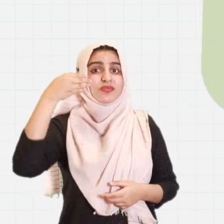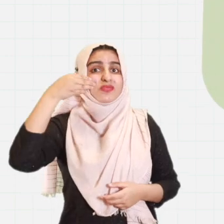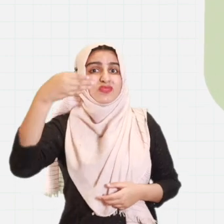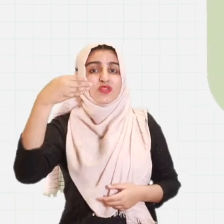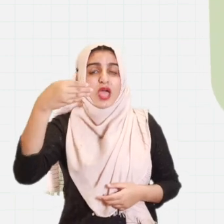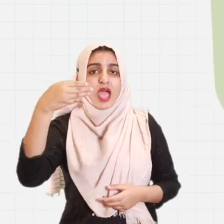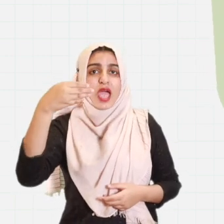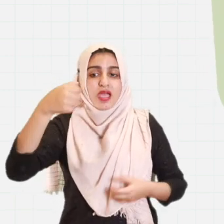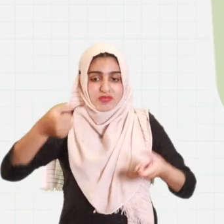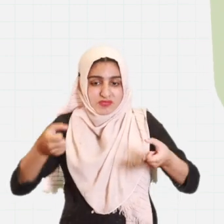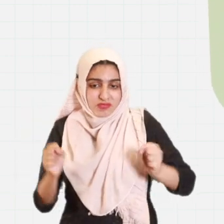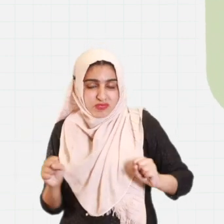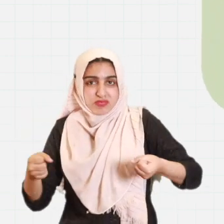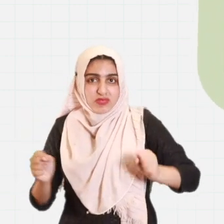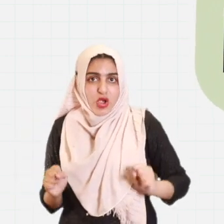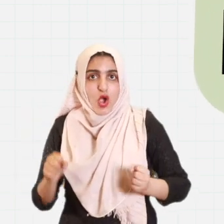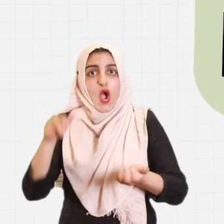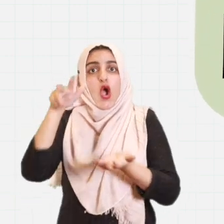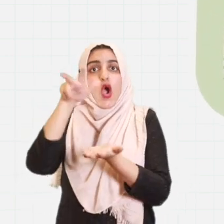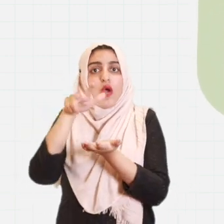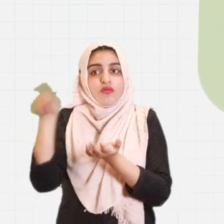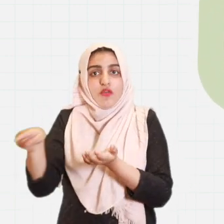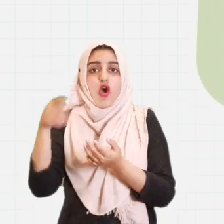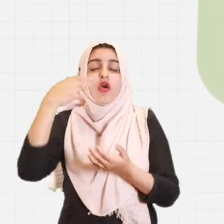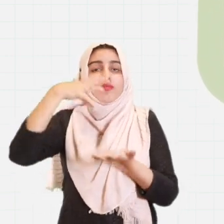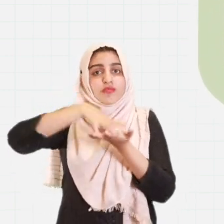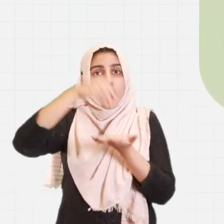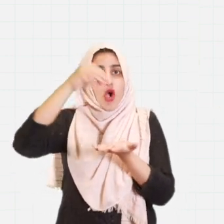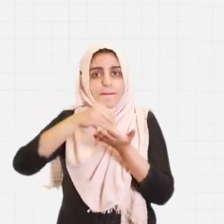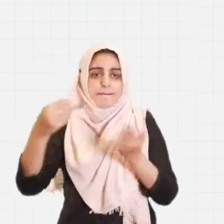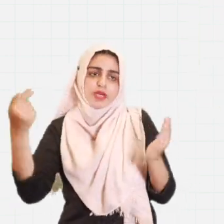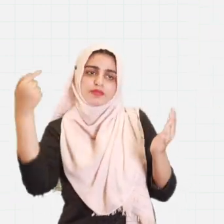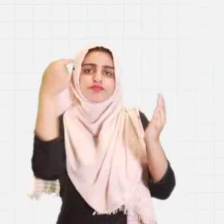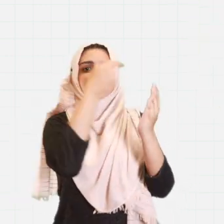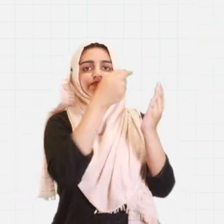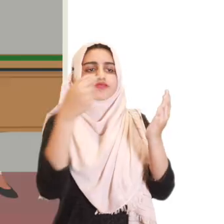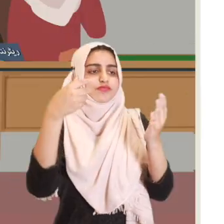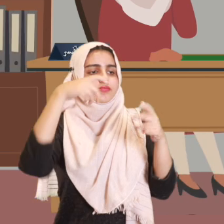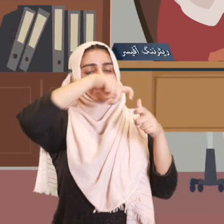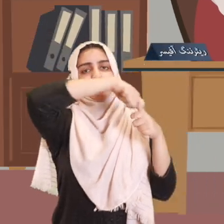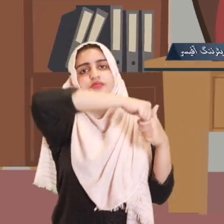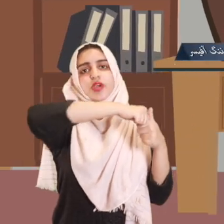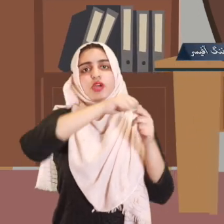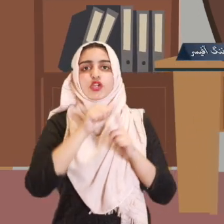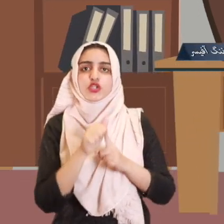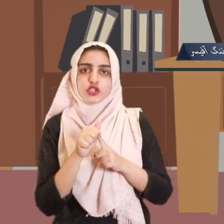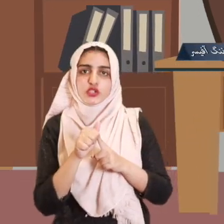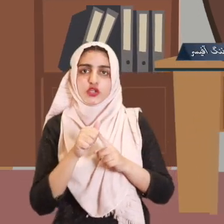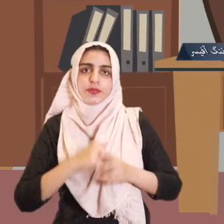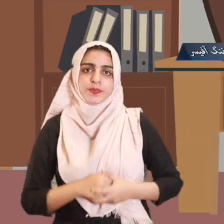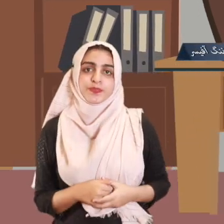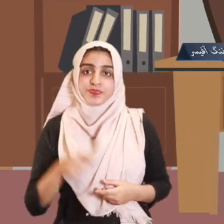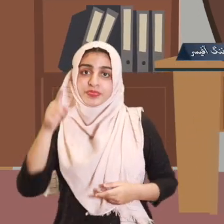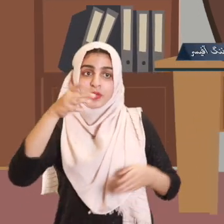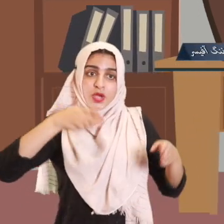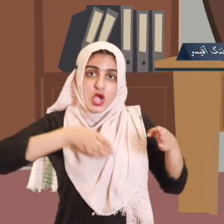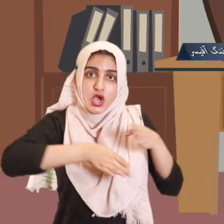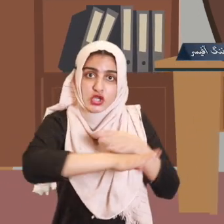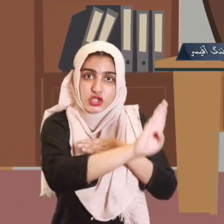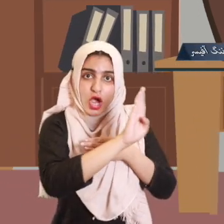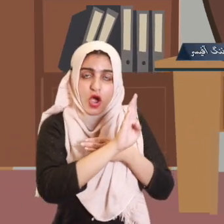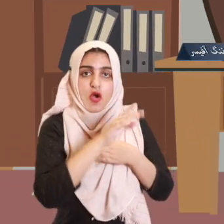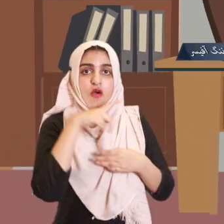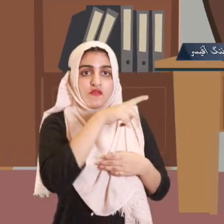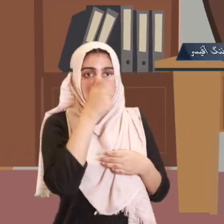معذوری کے نشان والے نادرہ کے جاری کردہ قومی شناختی کارٹ کی کاپی ساتھ لگائیں متعلقہ ریٹرننگ آفیسر